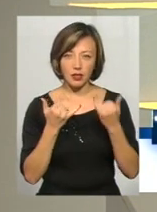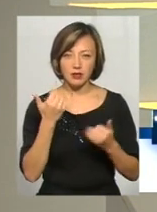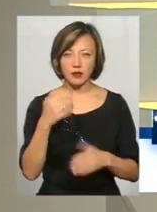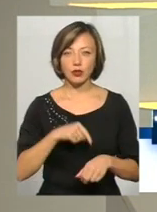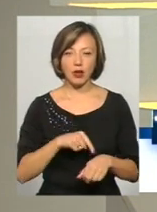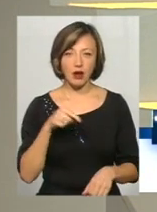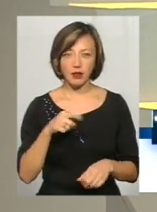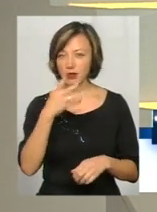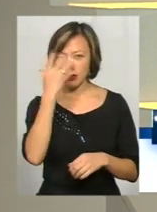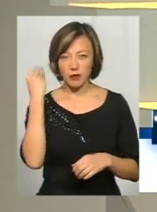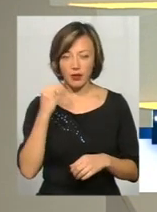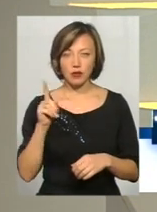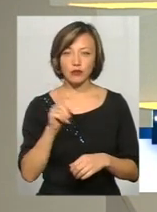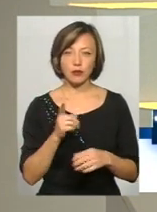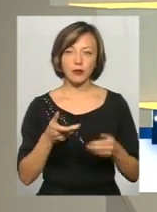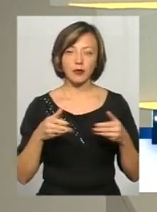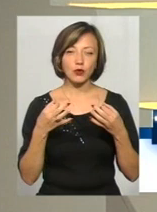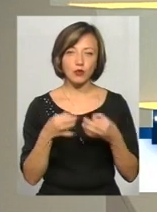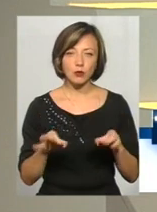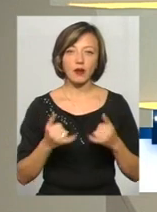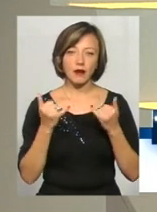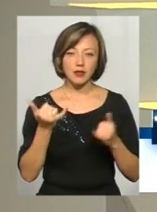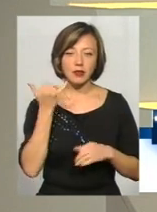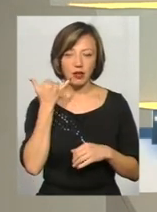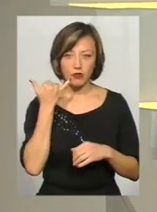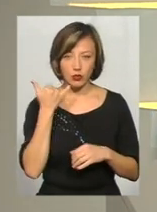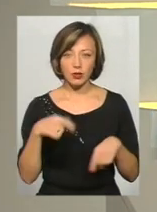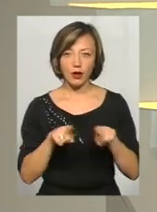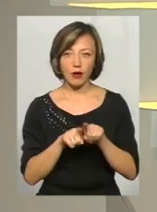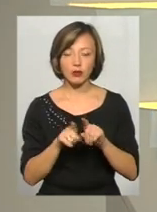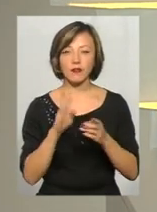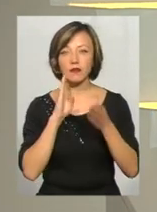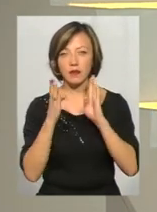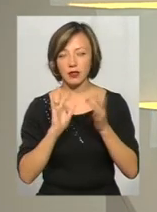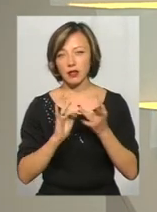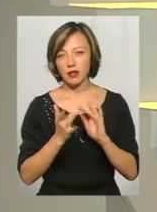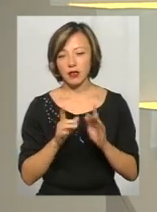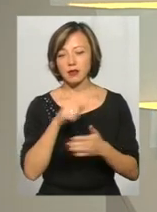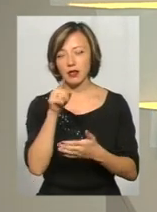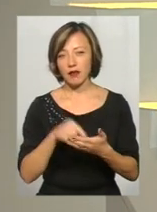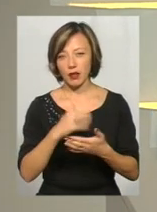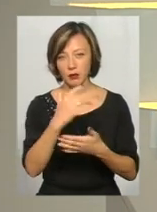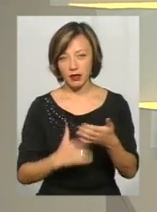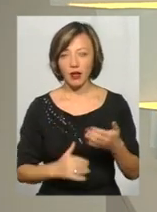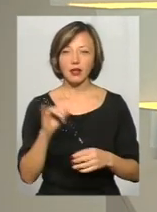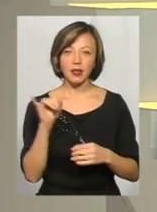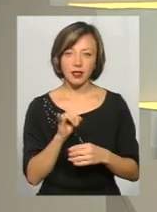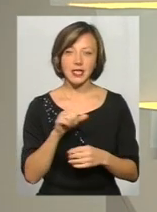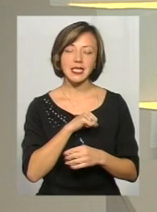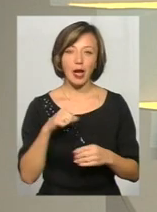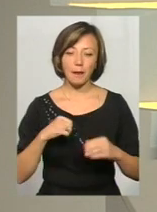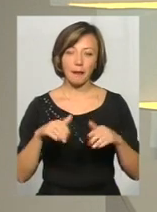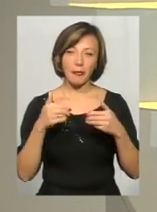реакцію. Не забувайте про те, що ми доступні для вас за телефоном і також у соцмережах. Задавайте ваші питання та самі